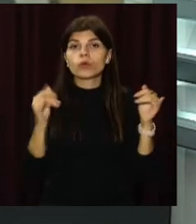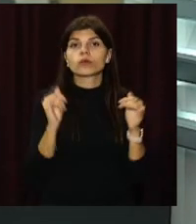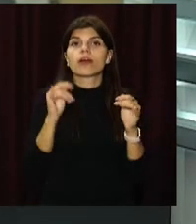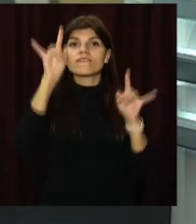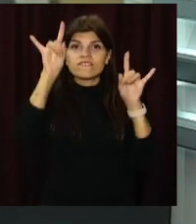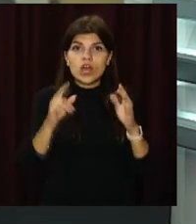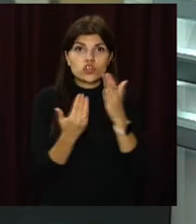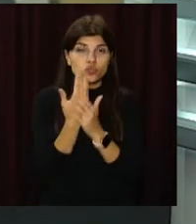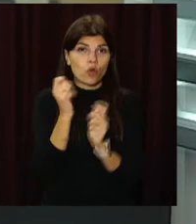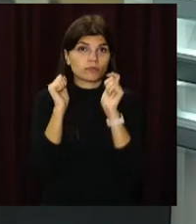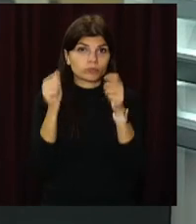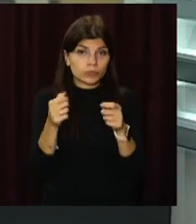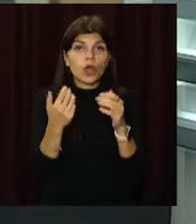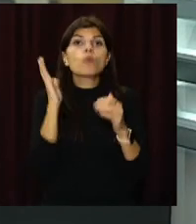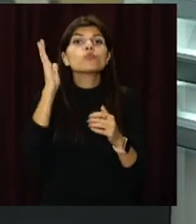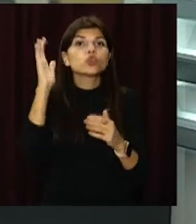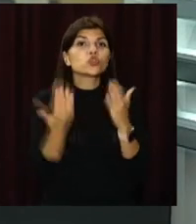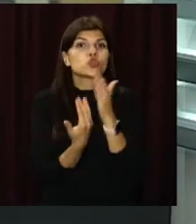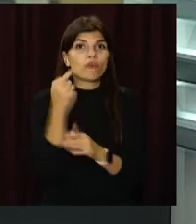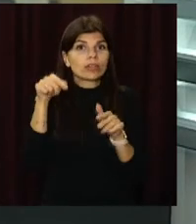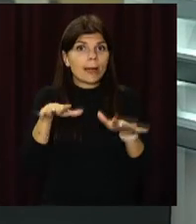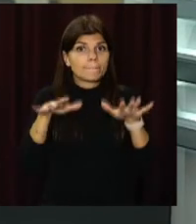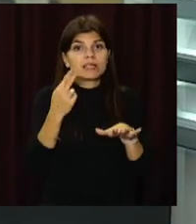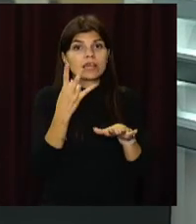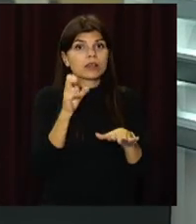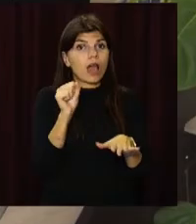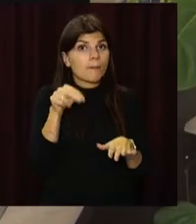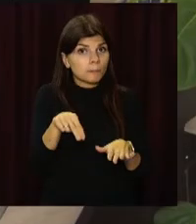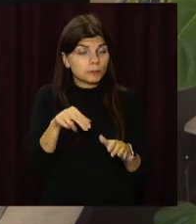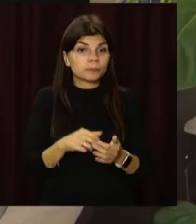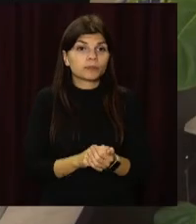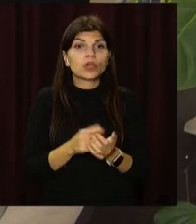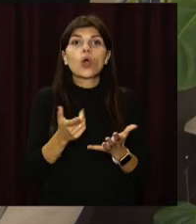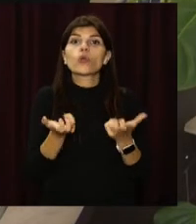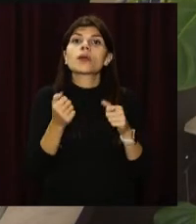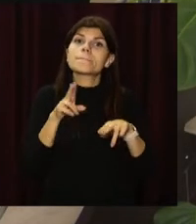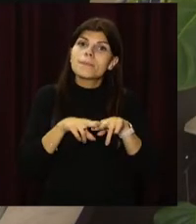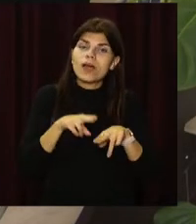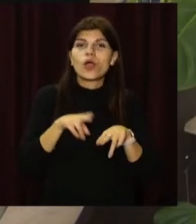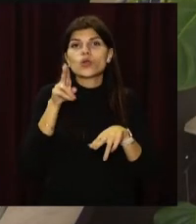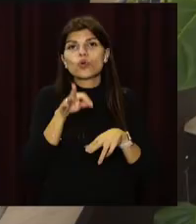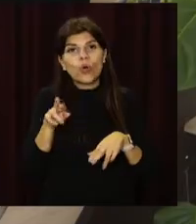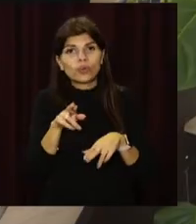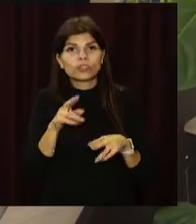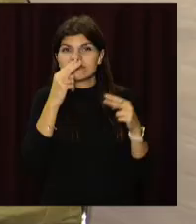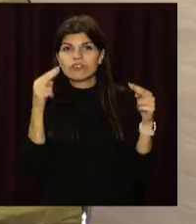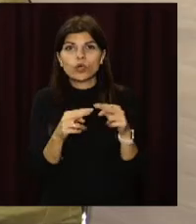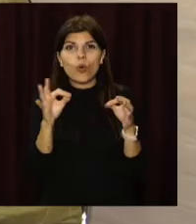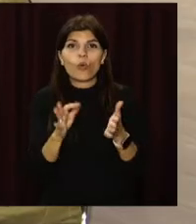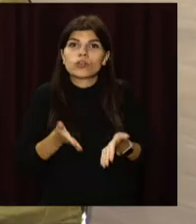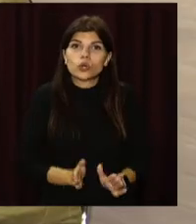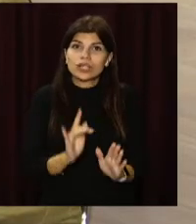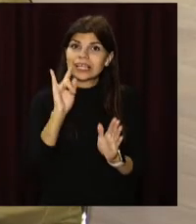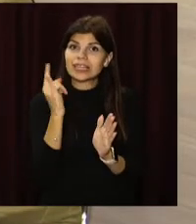встановлюють вікна. Бачила майбутній ЦНАП і наша знімальна група. Отримати паспорт, ідентифікаційний код, свідоцтво про